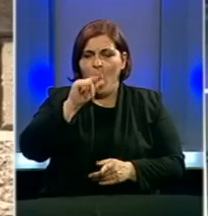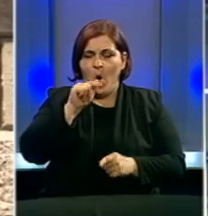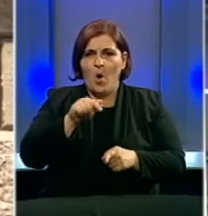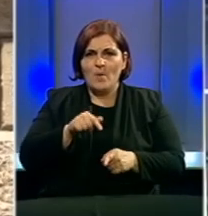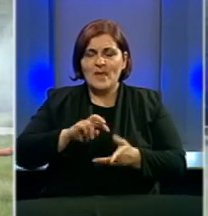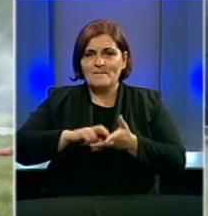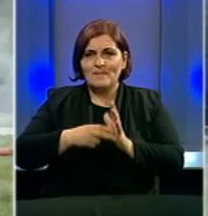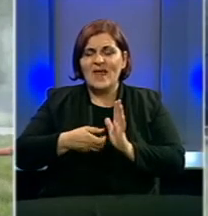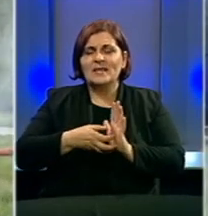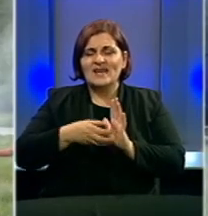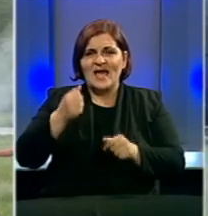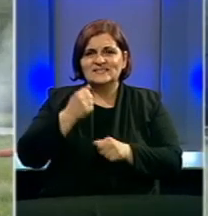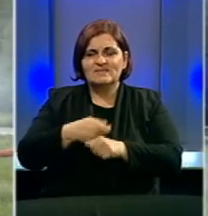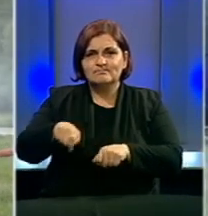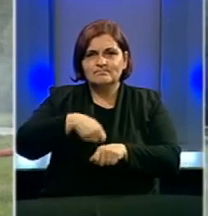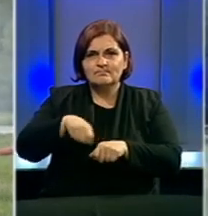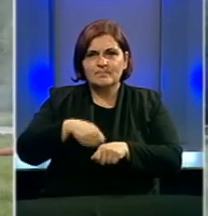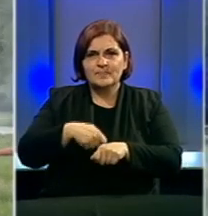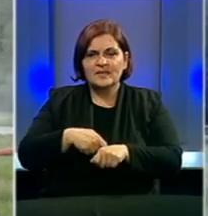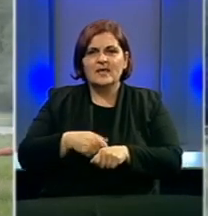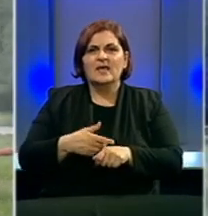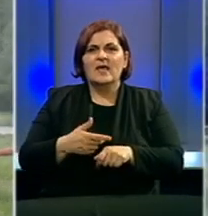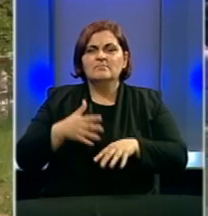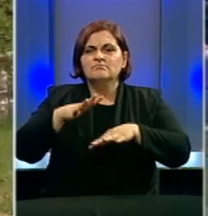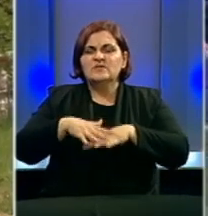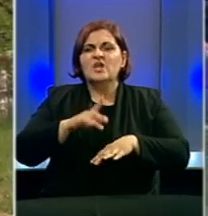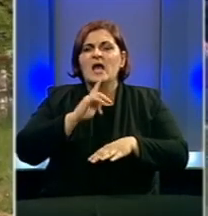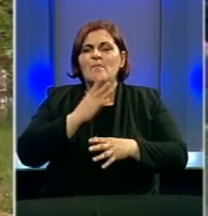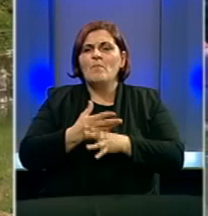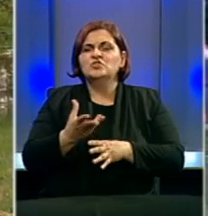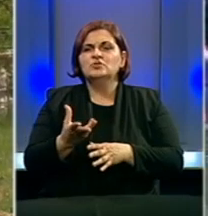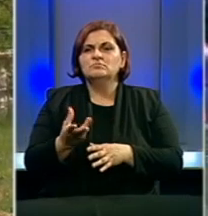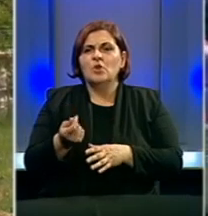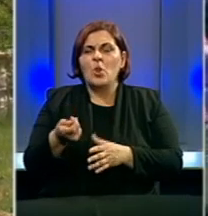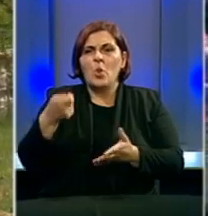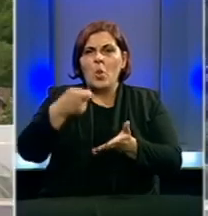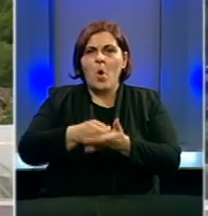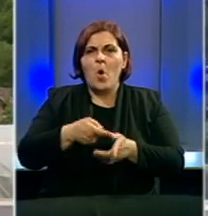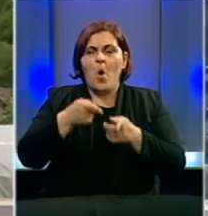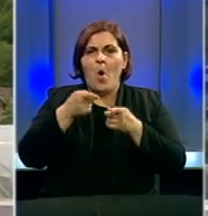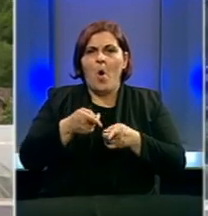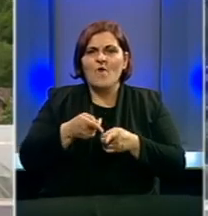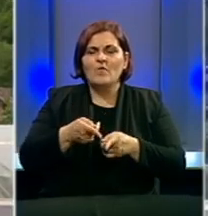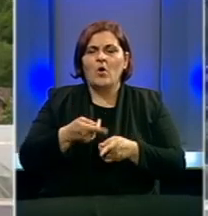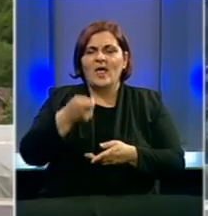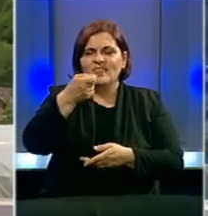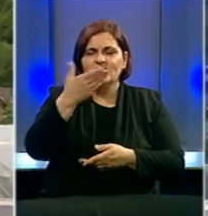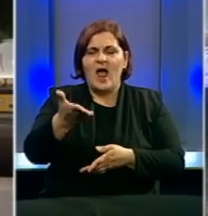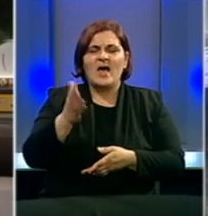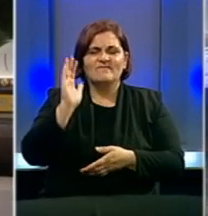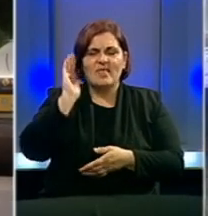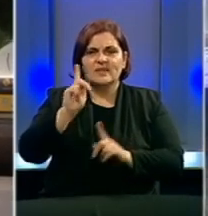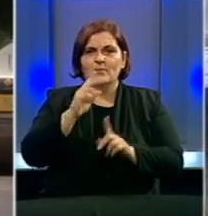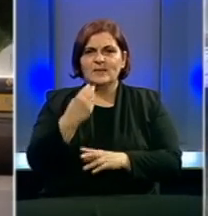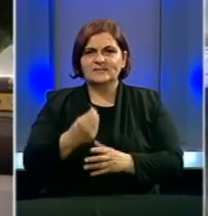planiraju nastaviti radove na rekonstrukciji infrastrukture uz pomoć sredstava koju je u ovu svrhu izvojela vlada Republike Srpske.